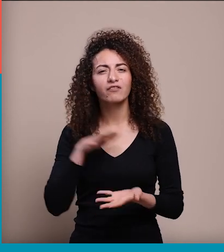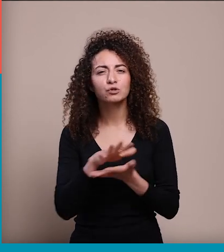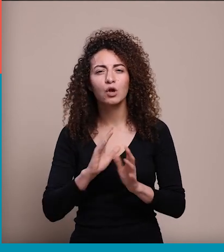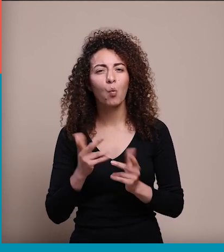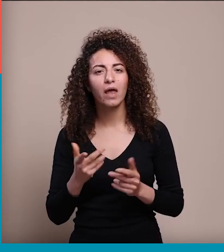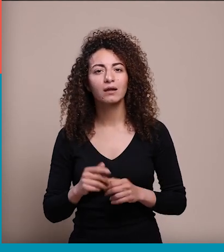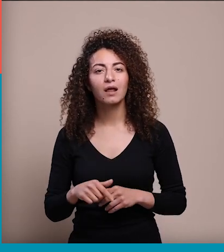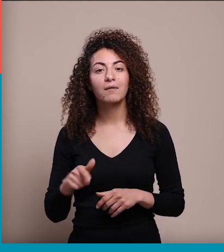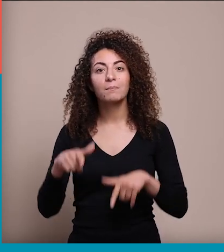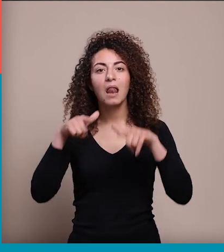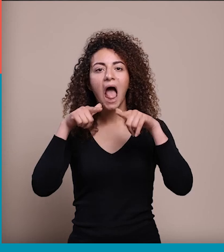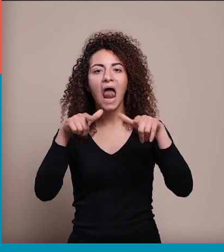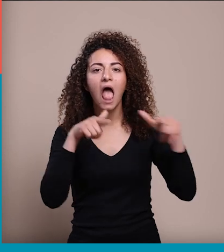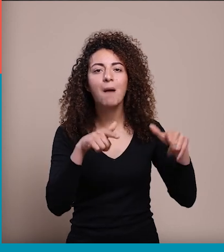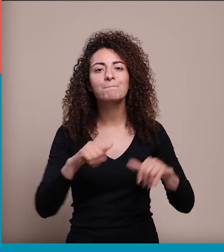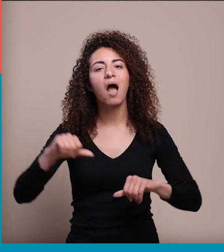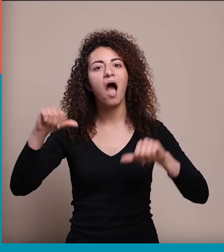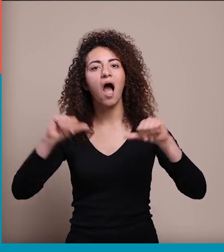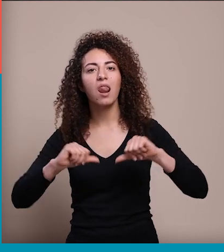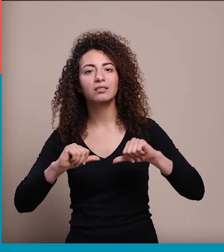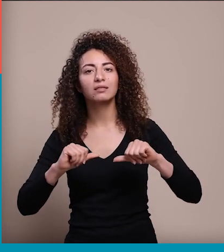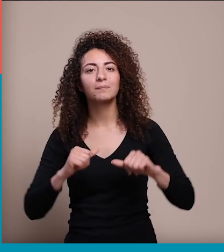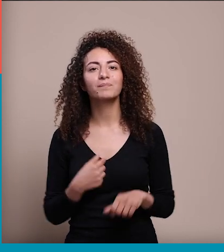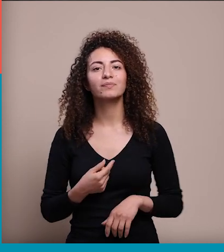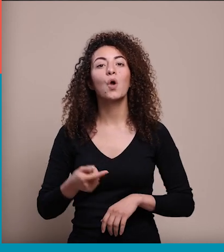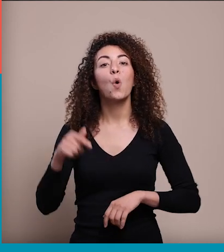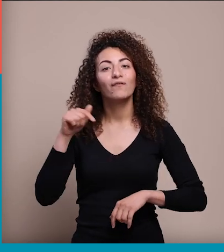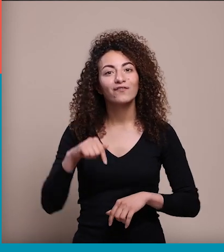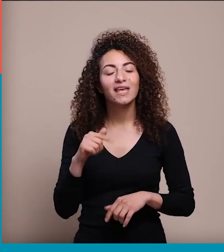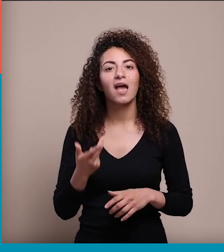القصة وان؟ هي القصة لما عندنا إعلام غلط ولما عندنا